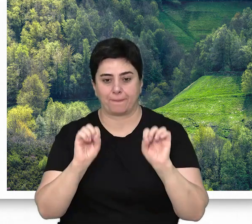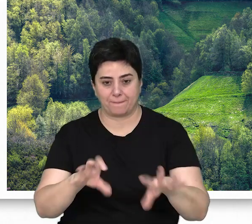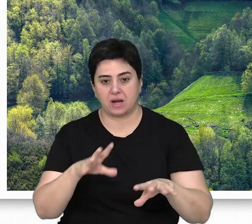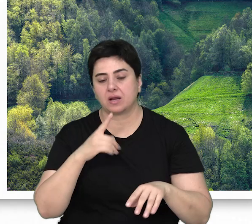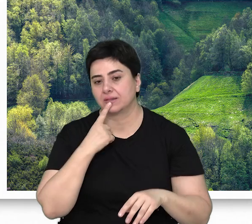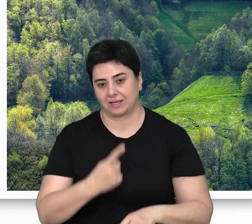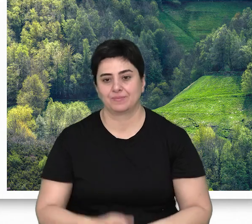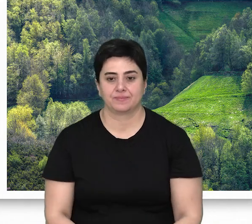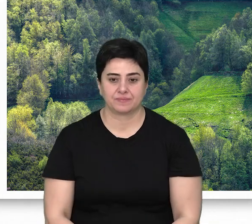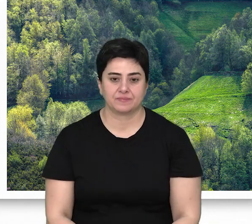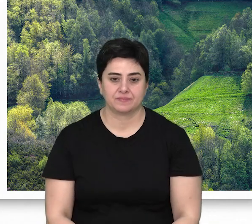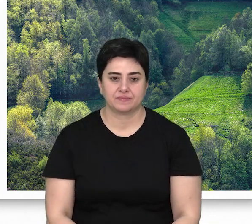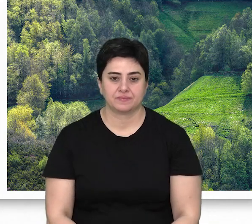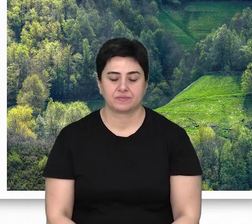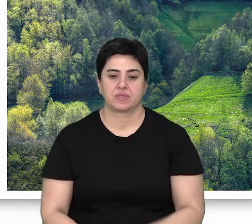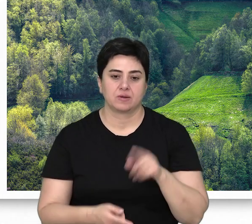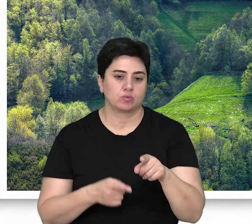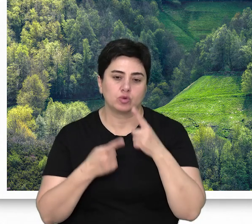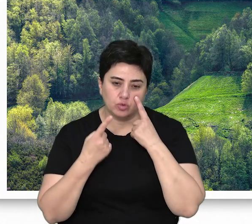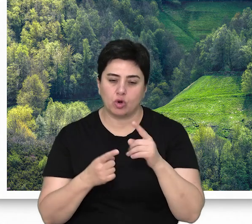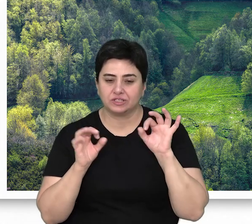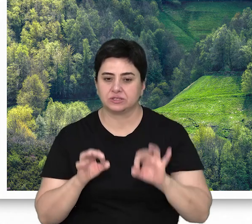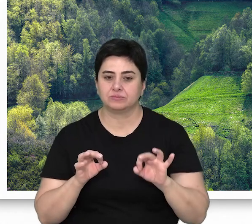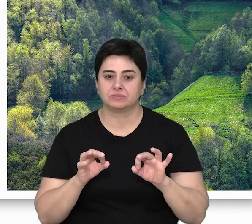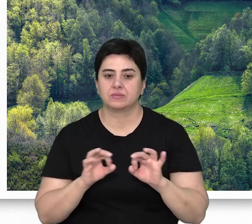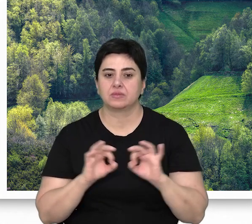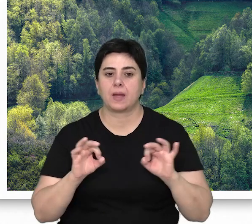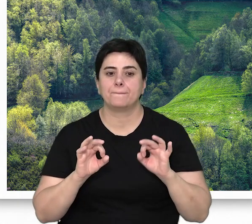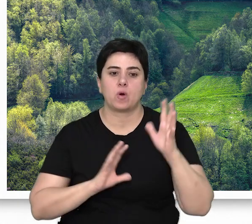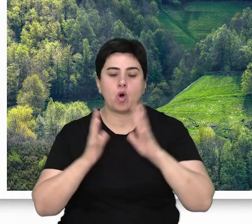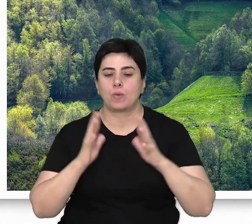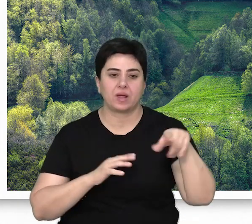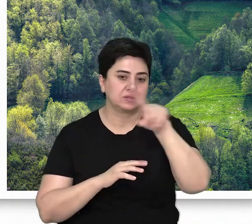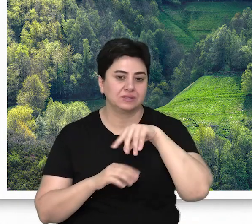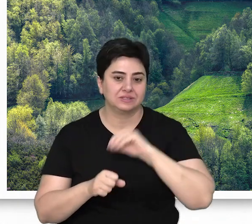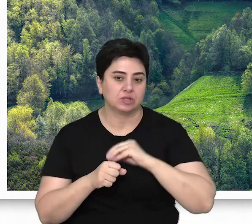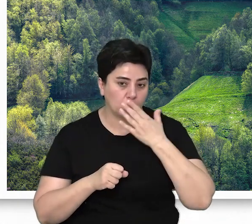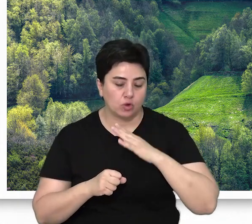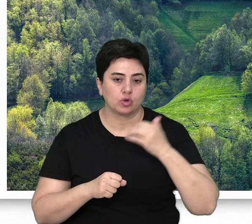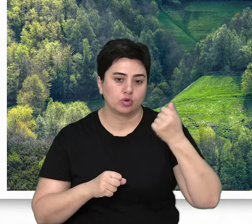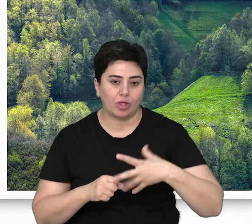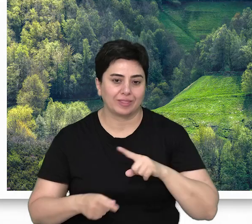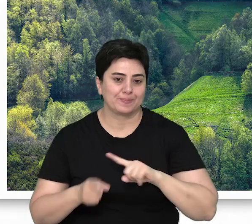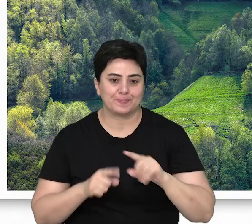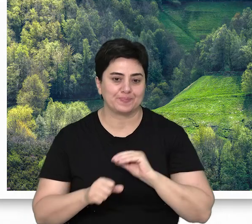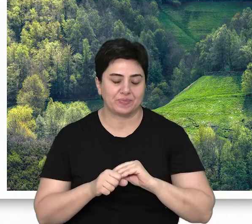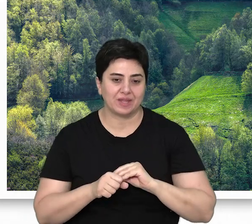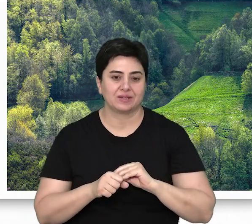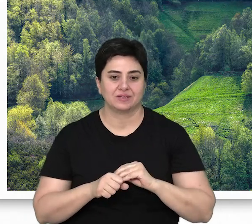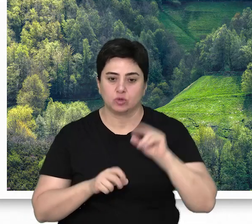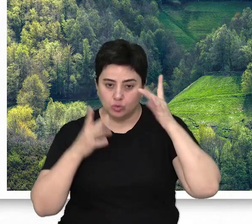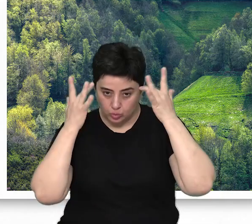bırakılması anlamına gelmektedir. Bu miktarların şimdilik bulunmadığı orman parçalarında yönetim sürecinin